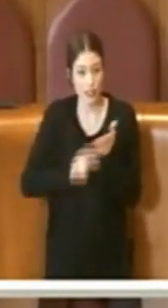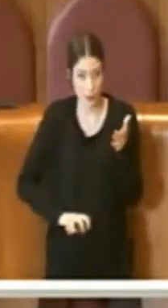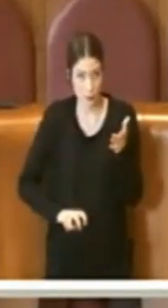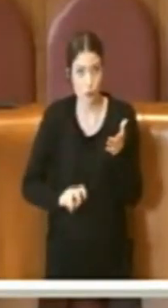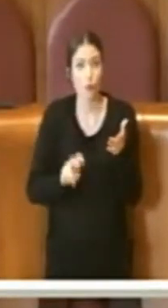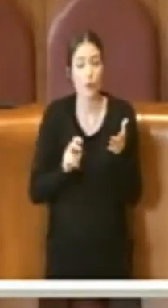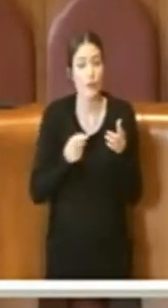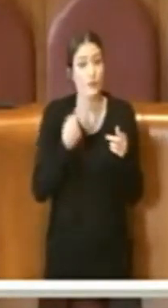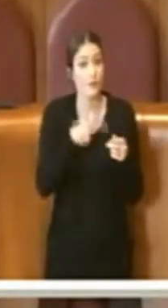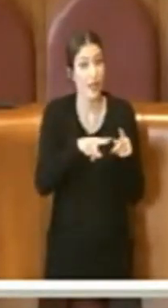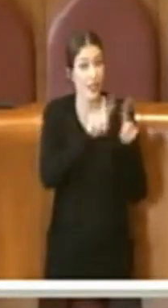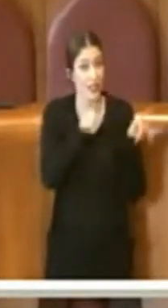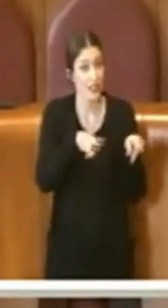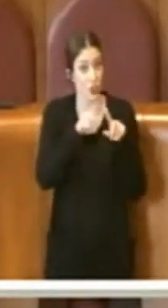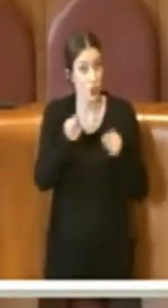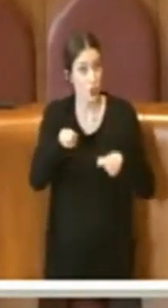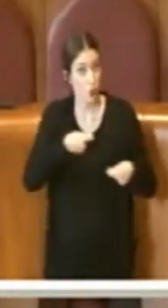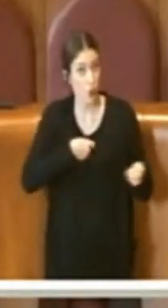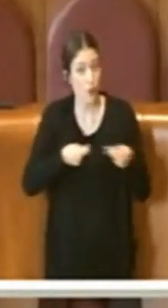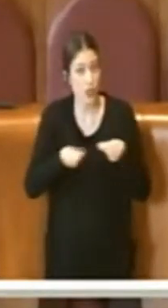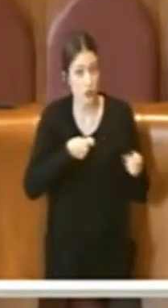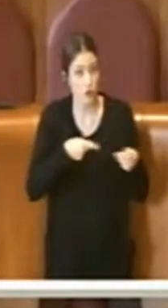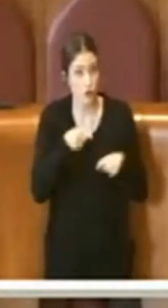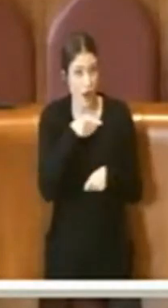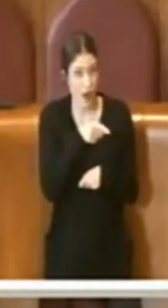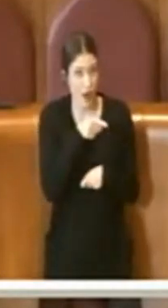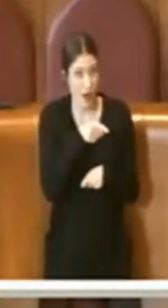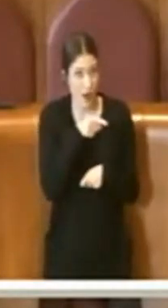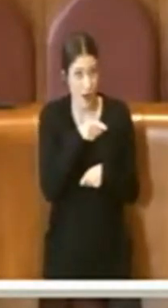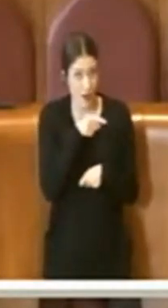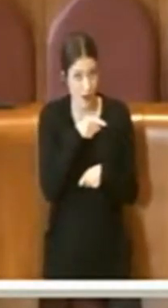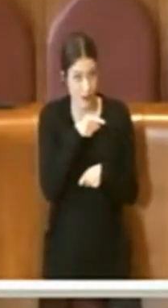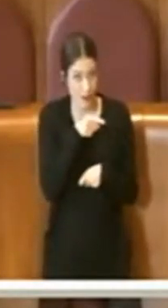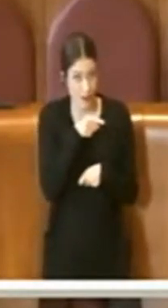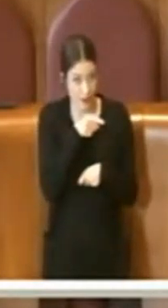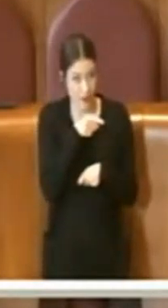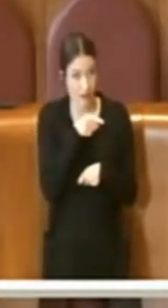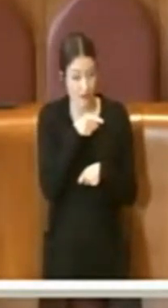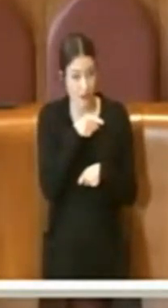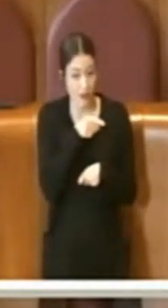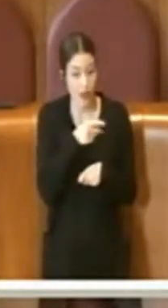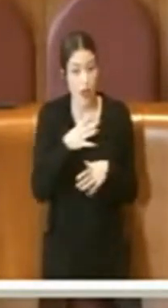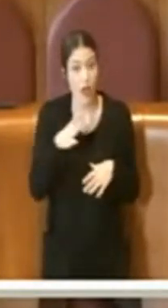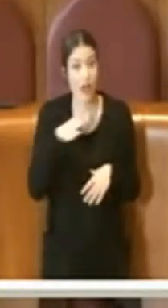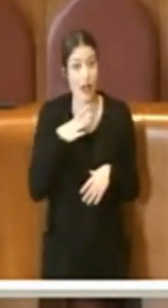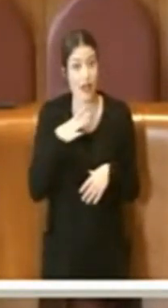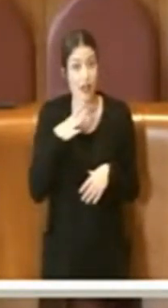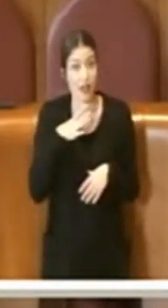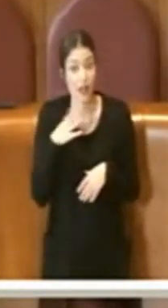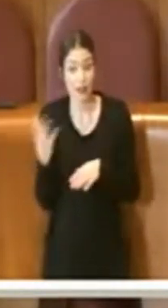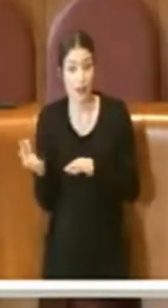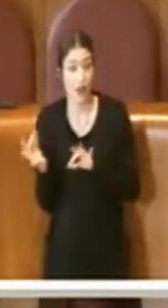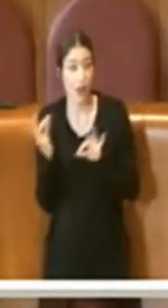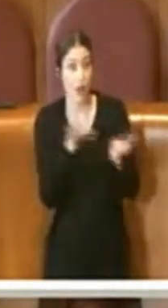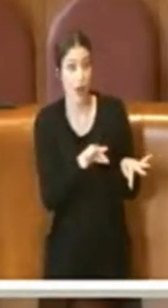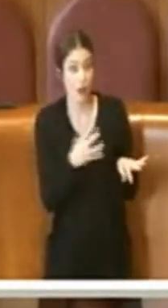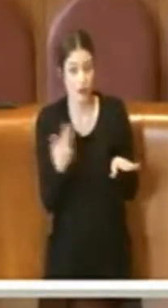commerciali ai quali è preclusa da parte della clientela arrivare,